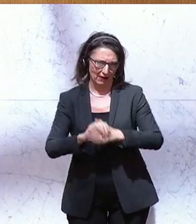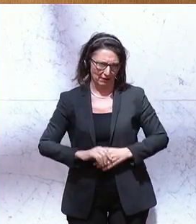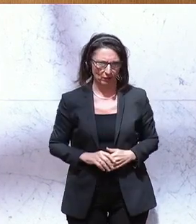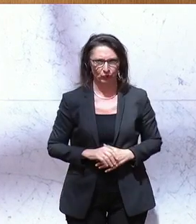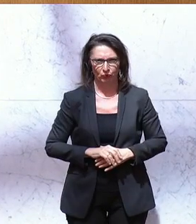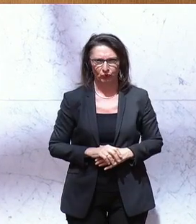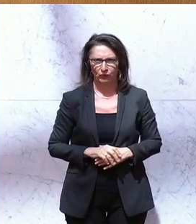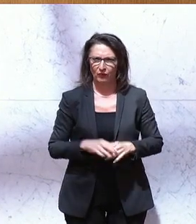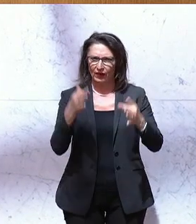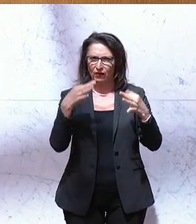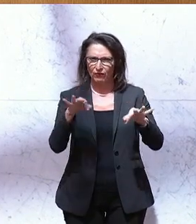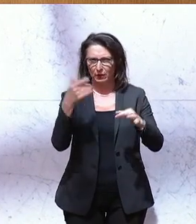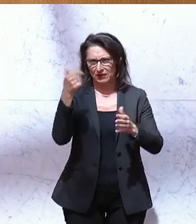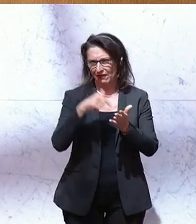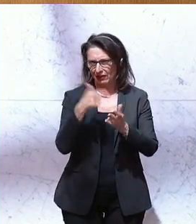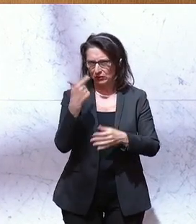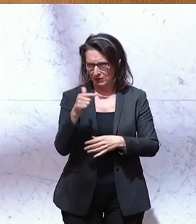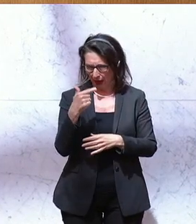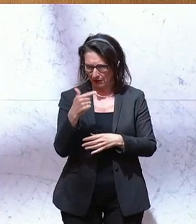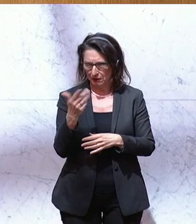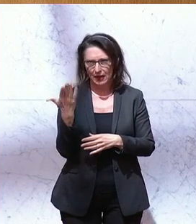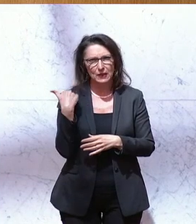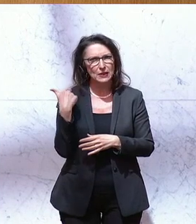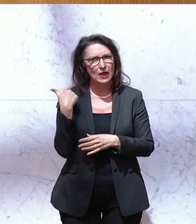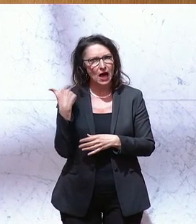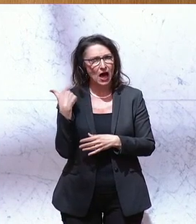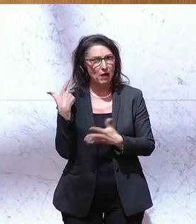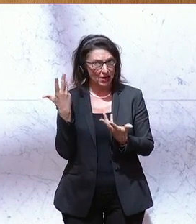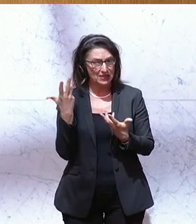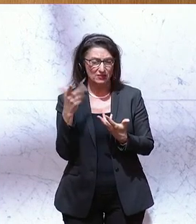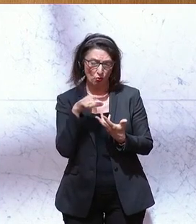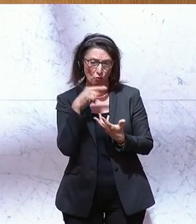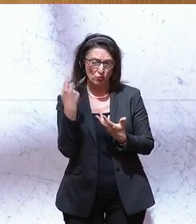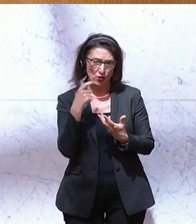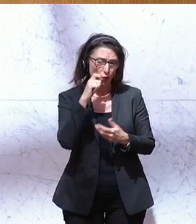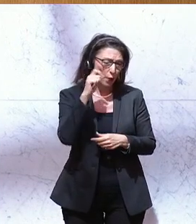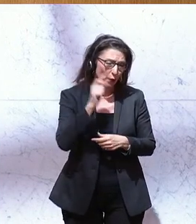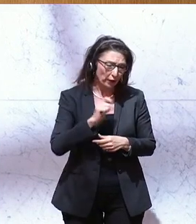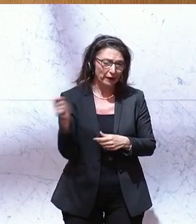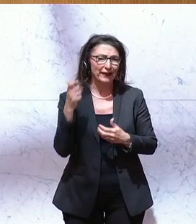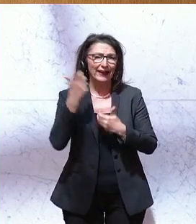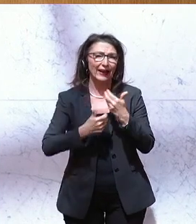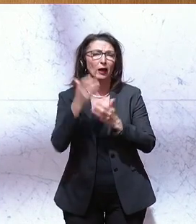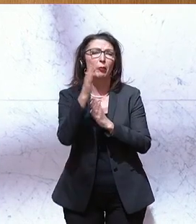Im Februar 2022 mussten wir den Ausbruch des Kriegs zwischen Russland und Ukraine erleben.